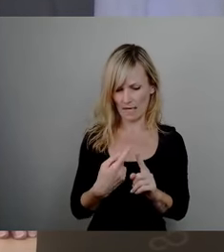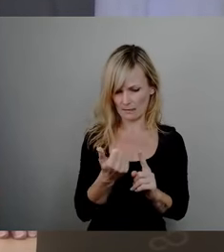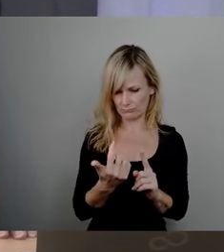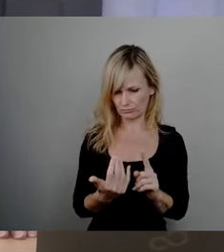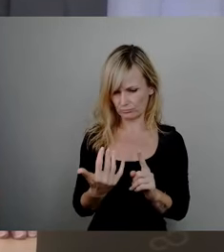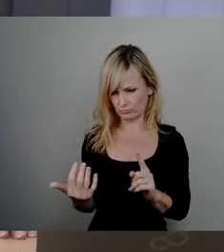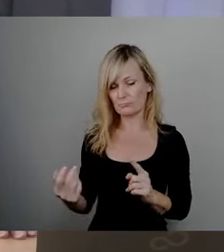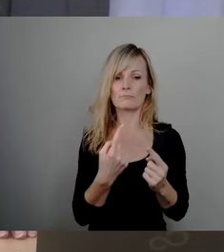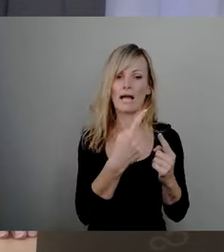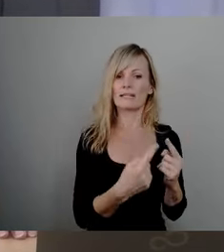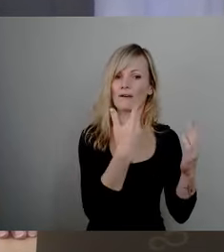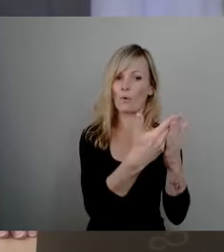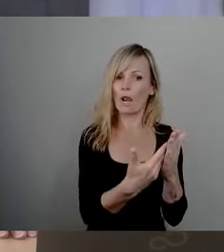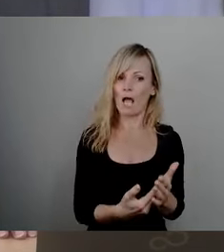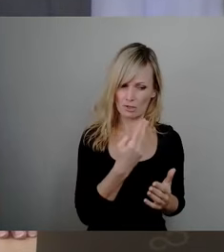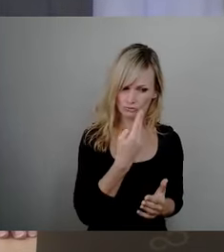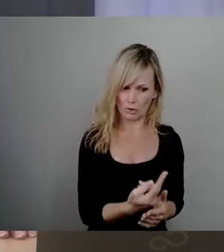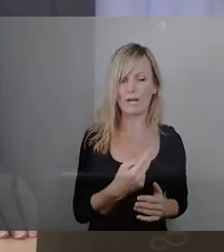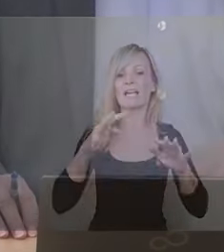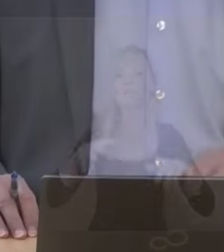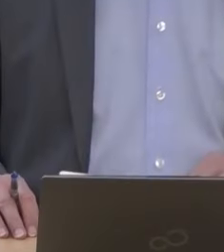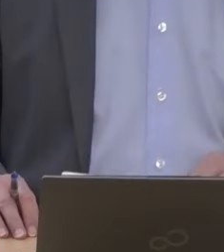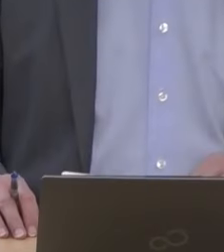Vorlagen beschäftigen. Also 19 Uhr geht es weiter.